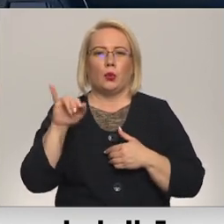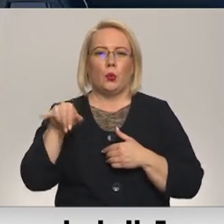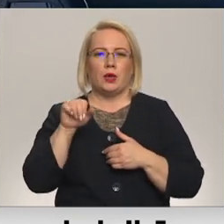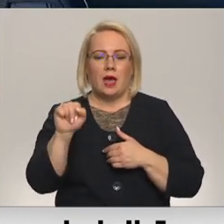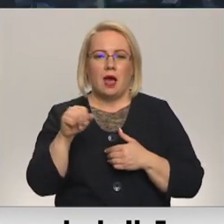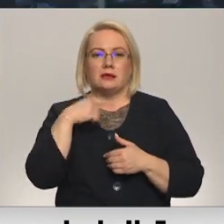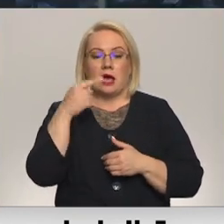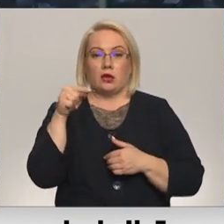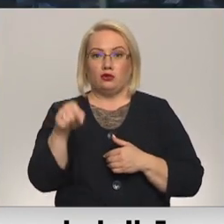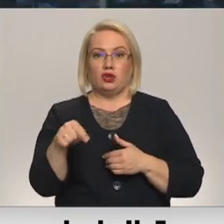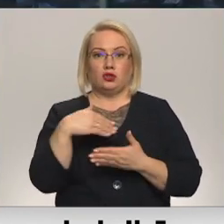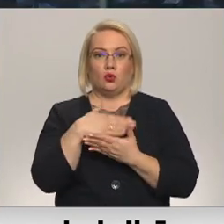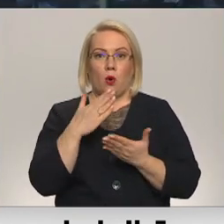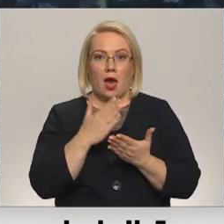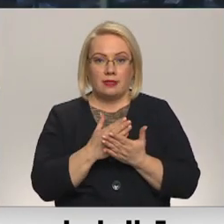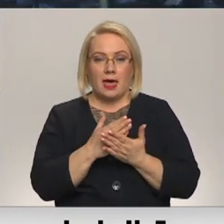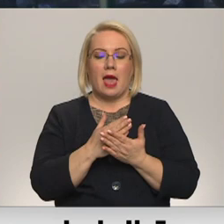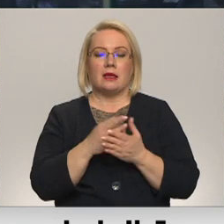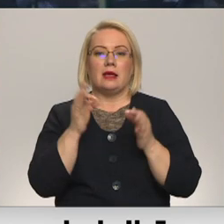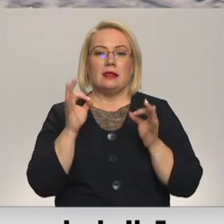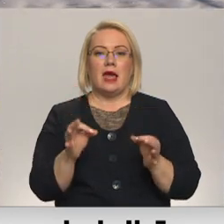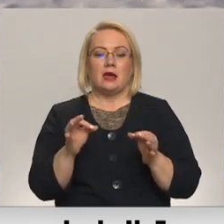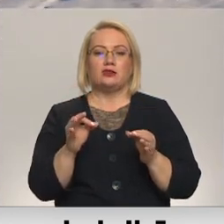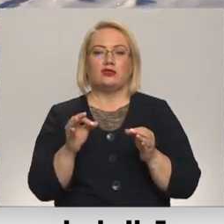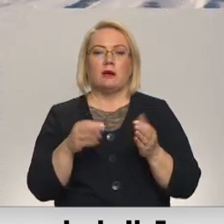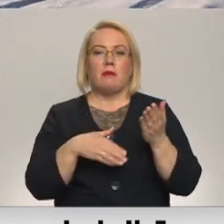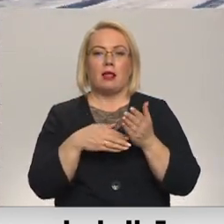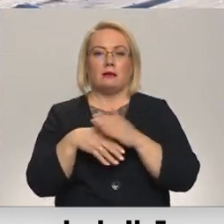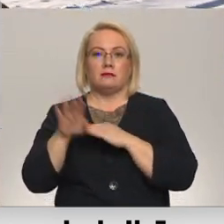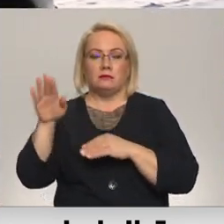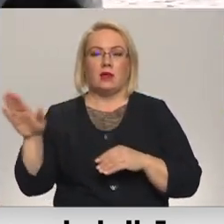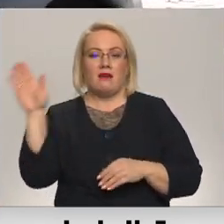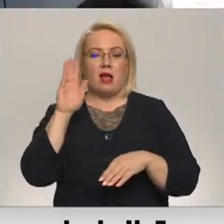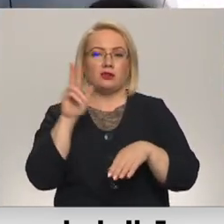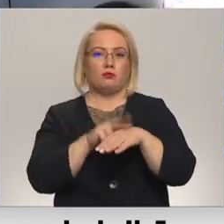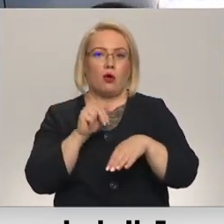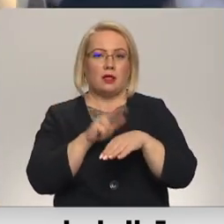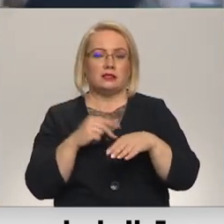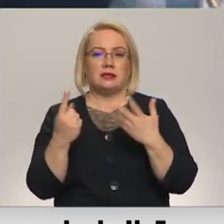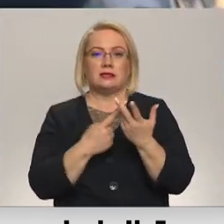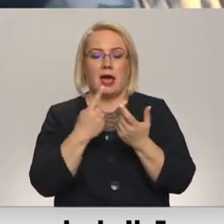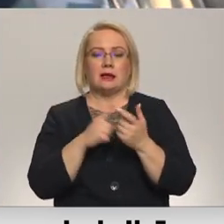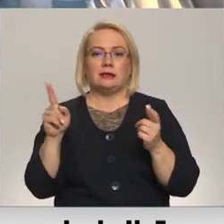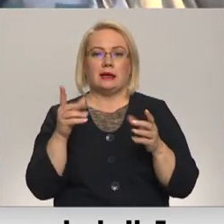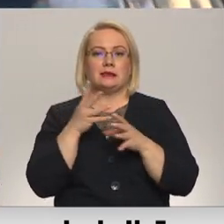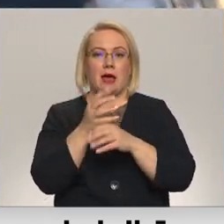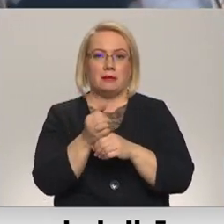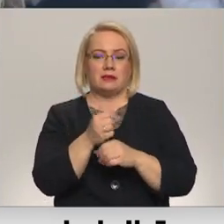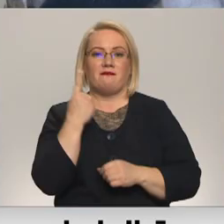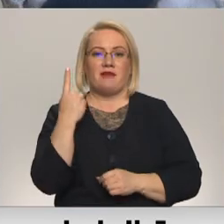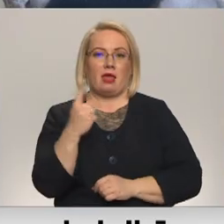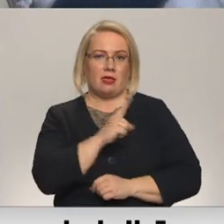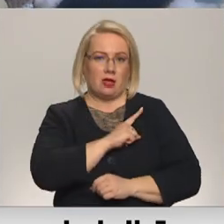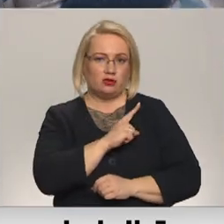tieši šīs nodeļas frontekspalīgi ir devušies prom un arī valsts policijas patruļu skaidrs ir samazināts līdz vienai.